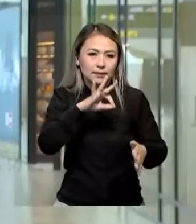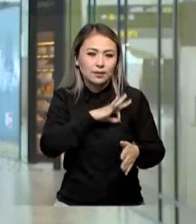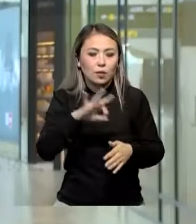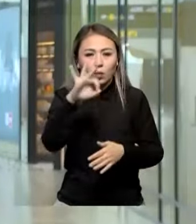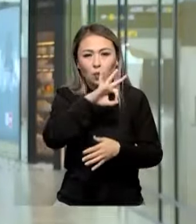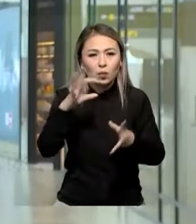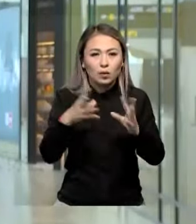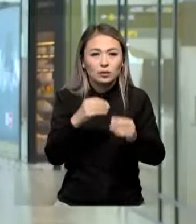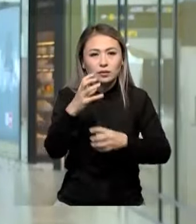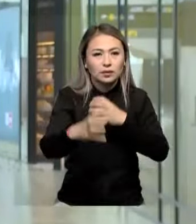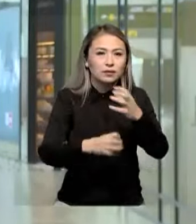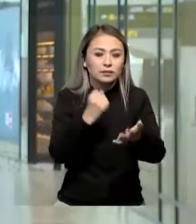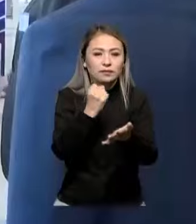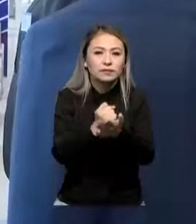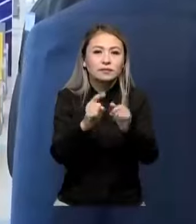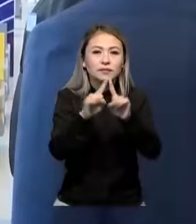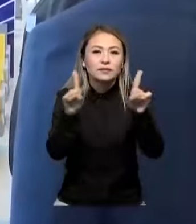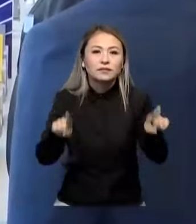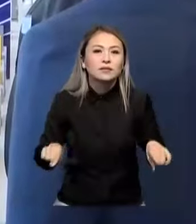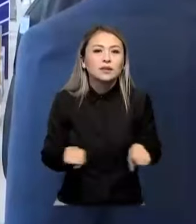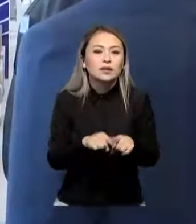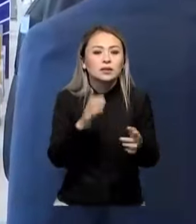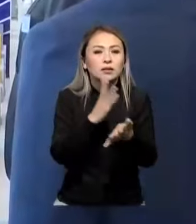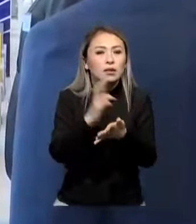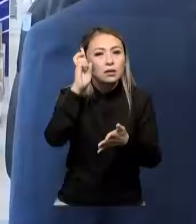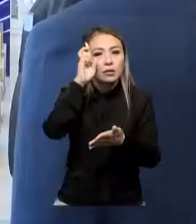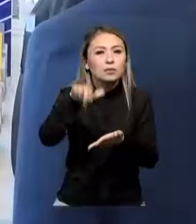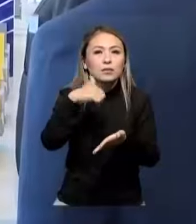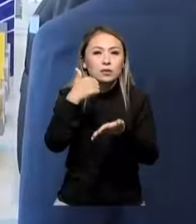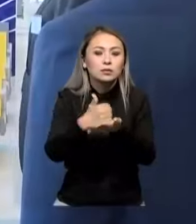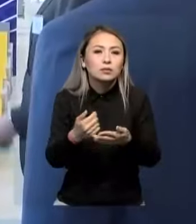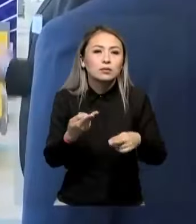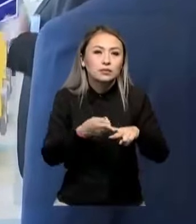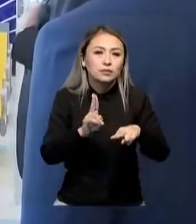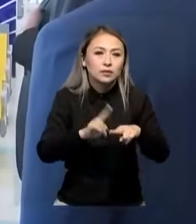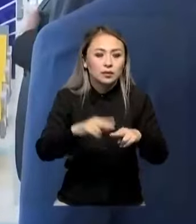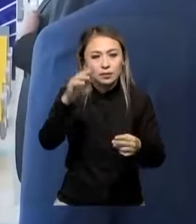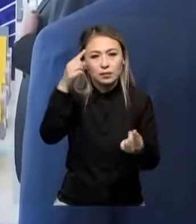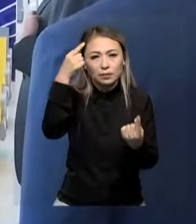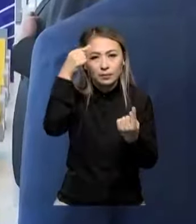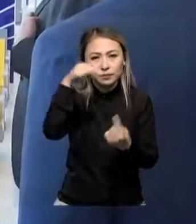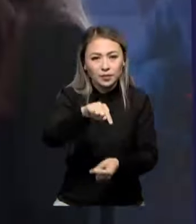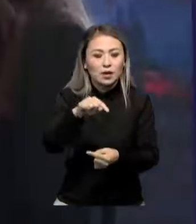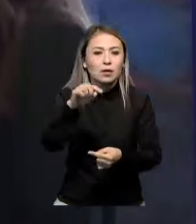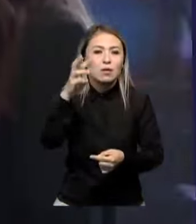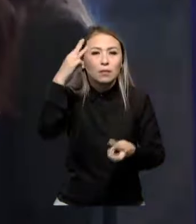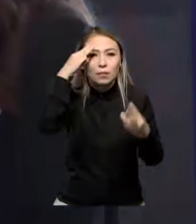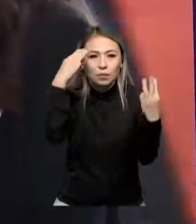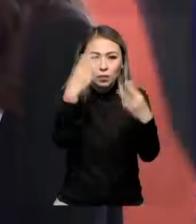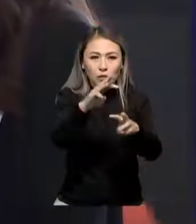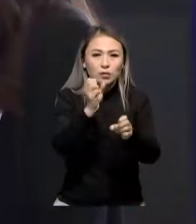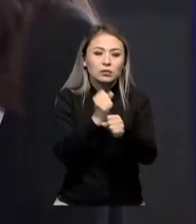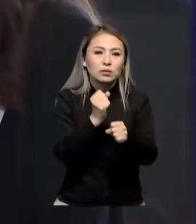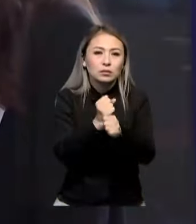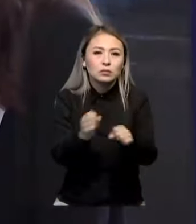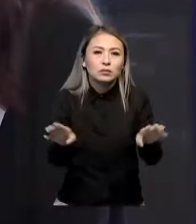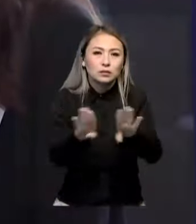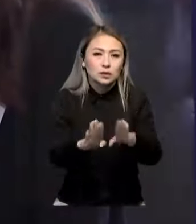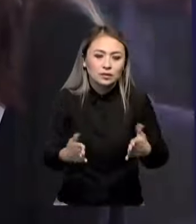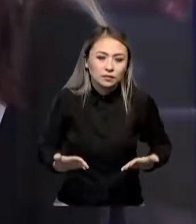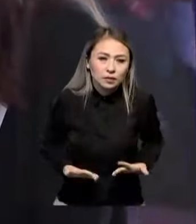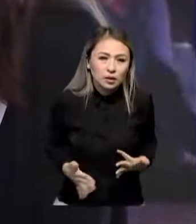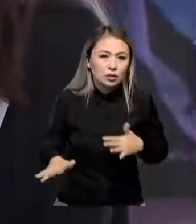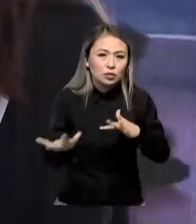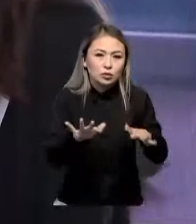бойынша қалғаралық сертификатымыз бар. Мемлекет башысы қалғаралық озық стандарттарға сай заманауи жобаны қаржыландырған барлық тарапқа және әуежайдың ісін